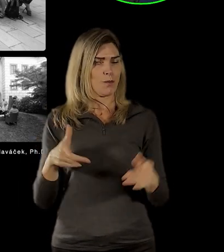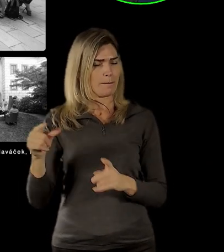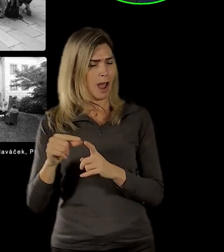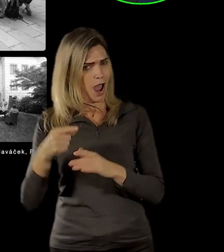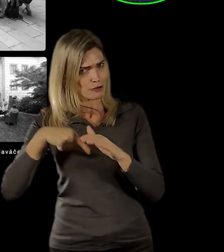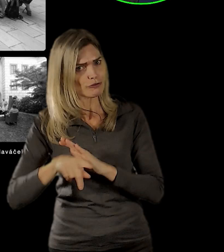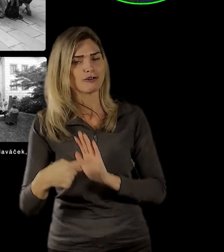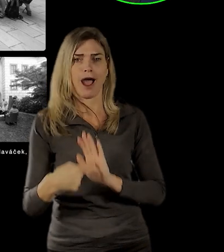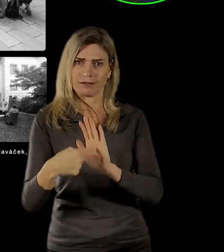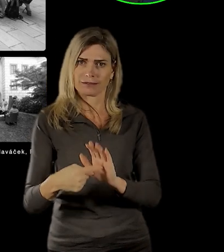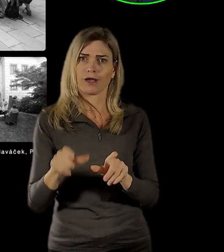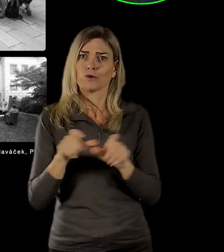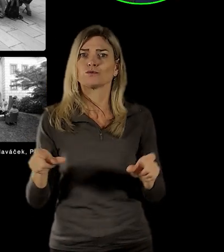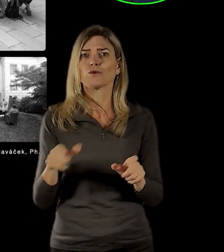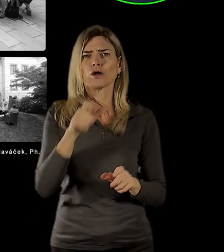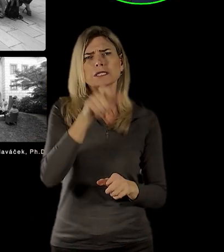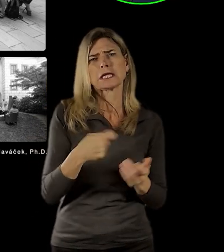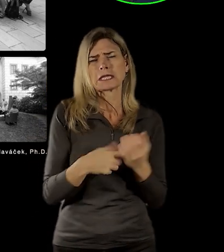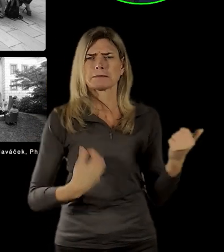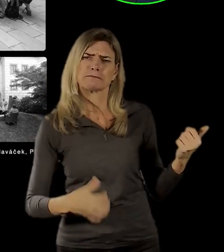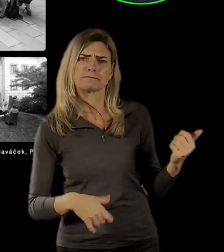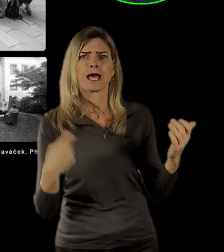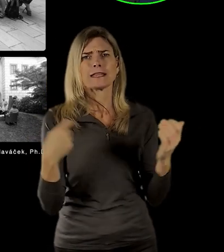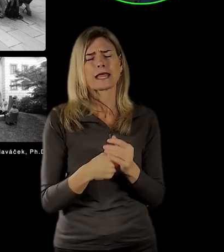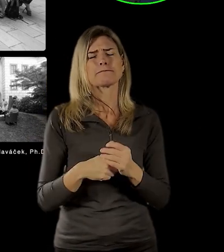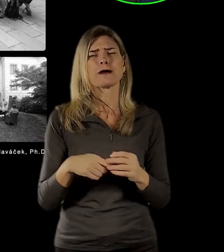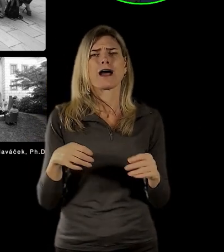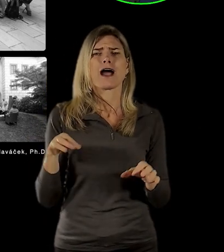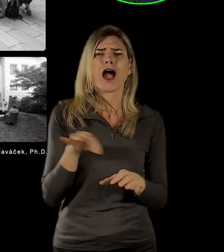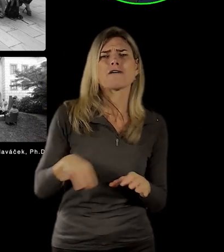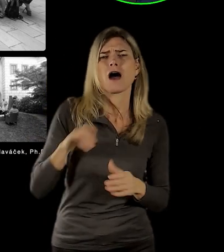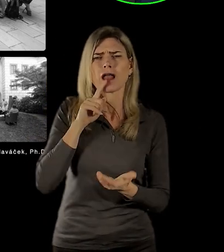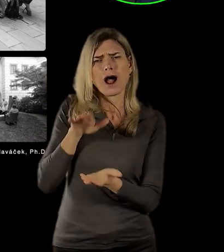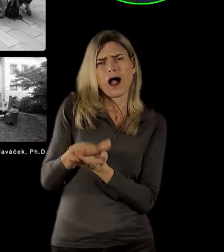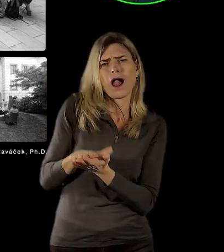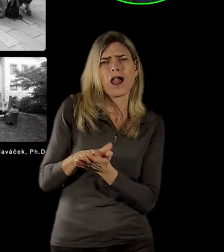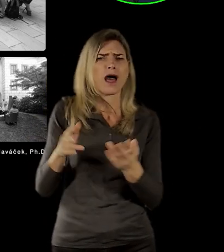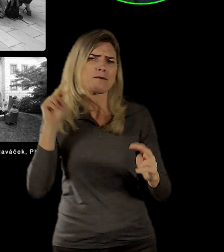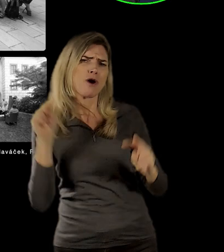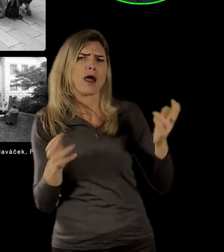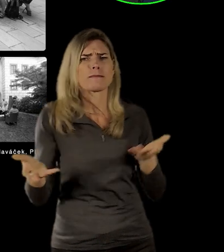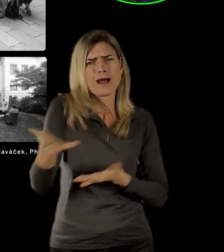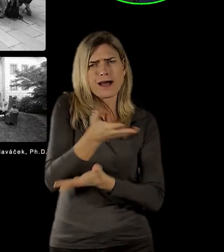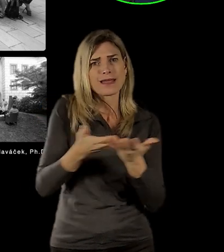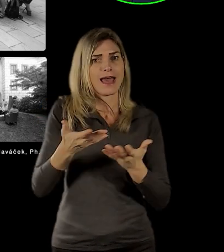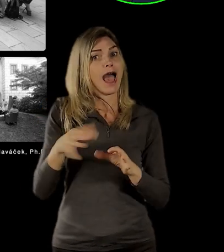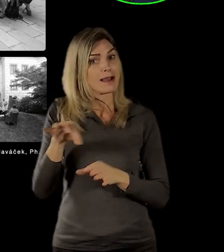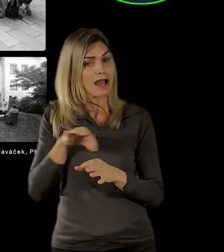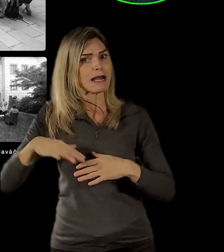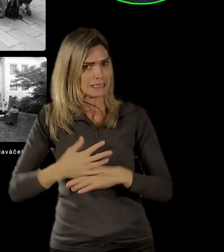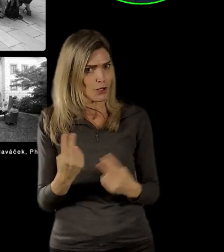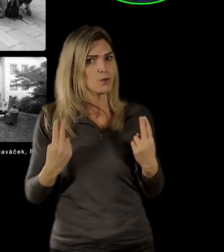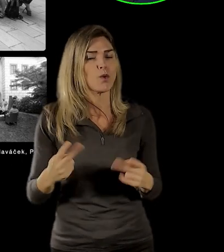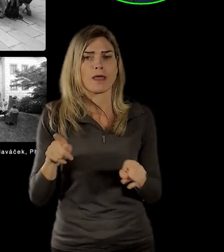aktivní kavárenský povaleč, že tam vznikne i kavárna, protože kavárna je nutná k nějakému cvrkotu. Konejí se tam